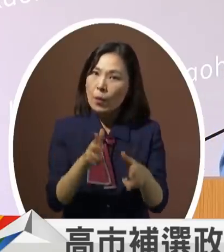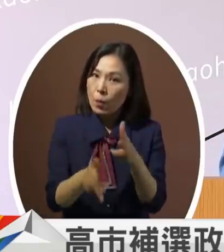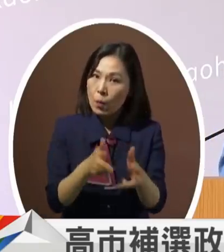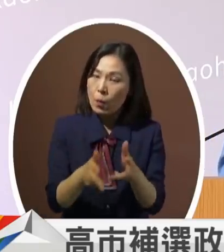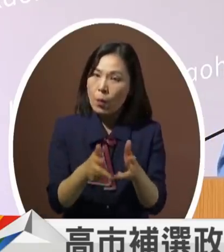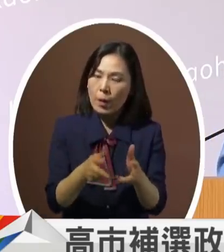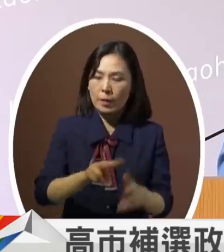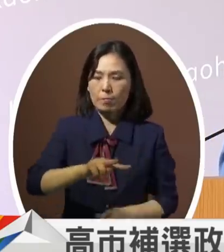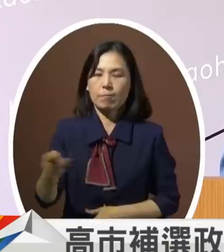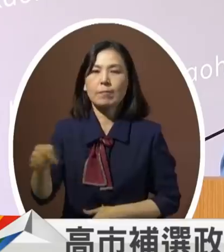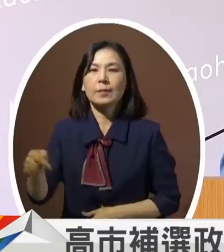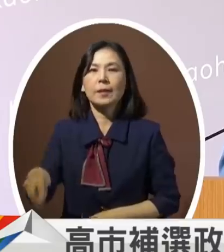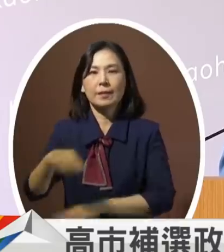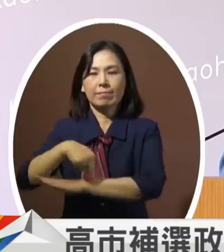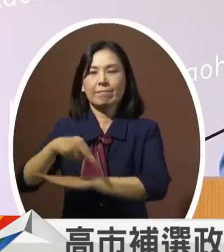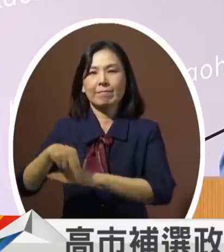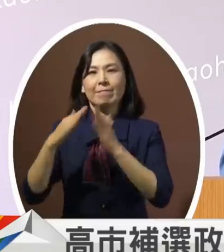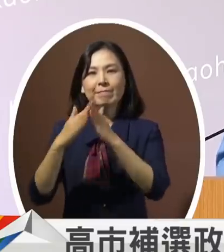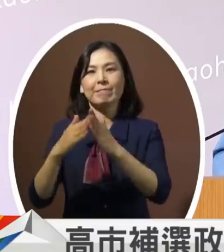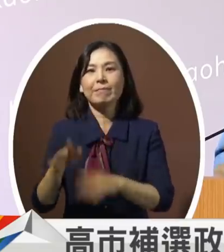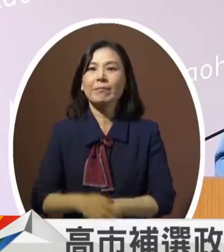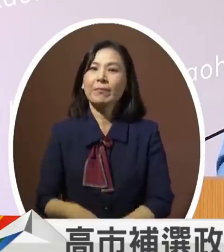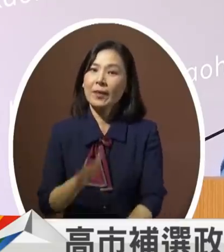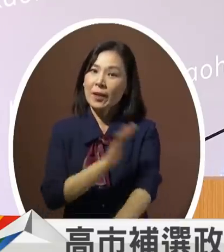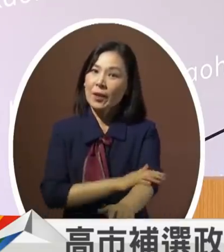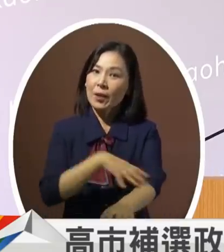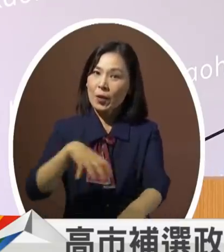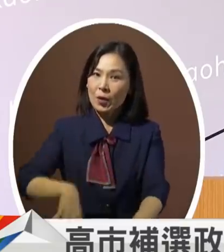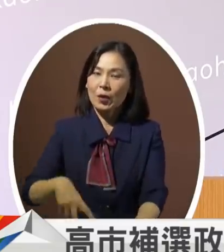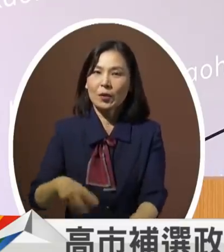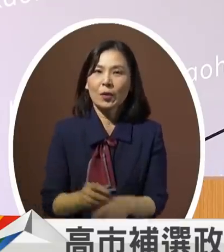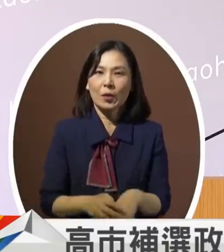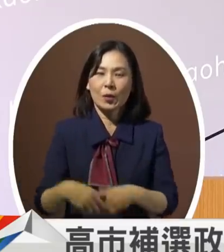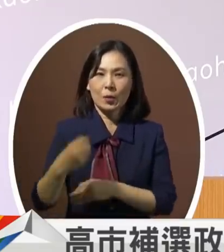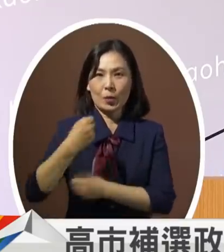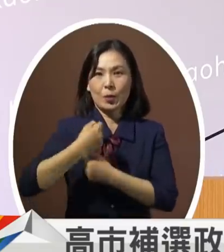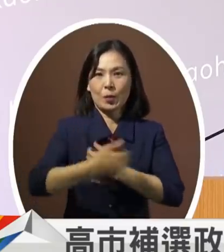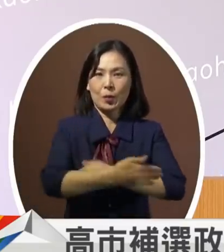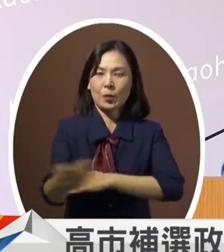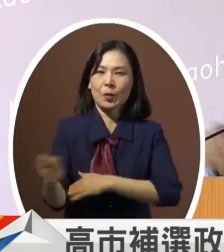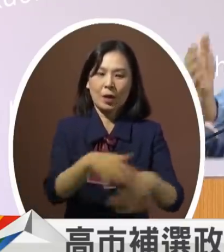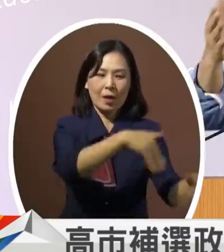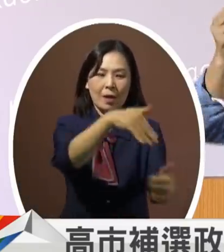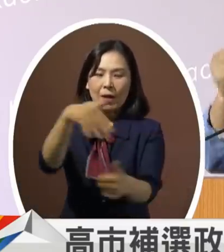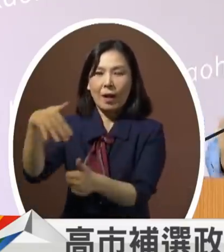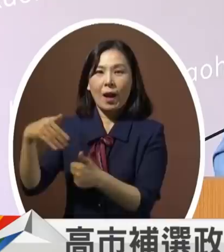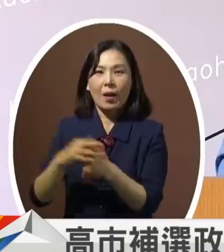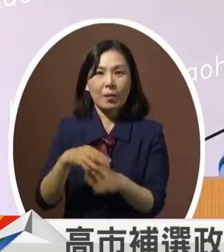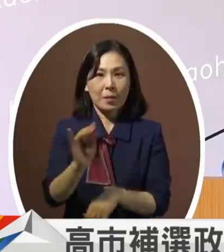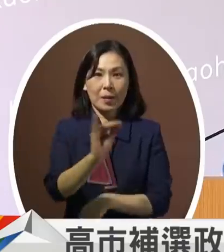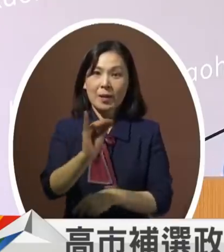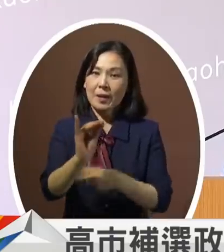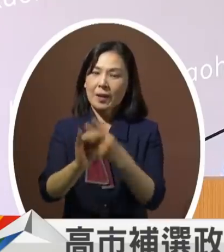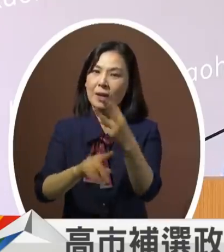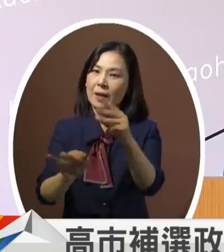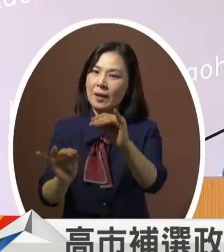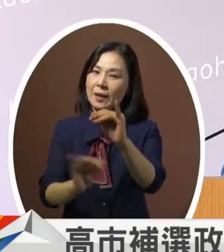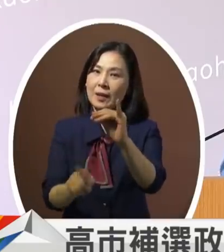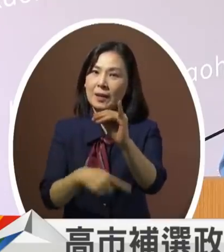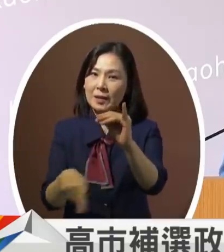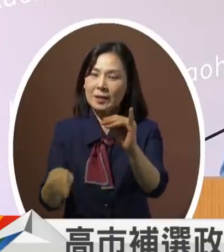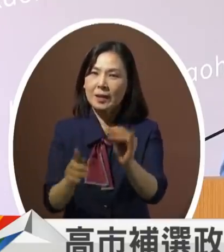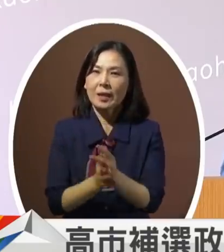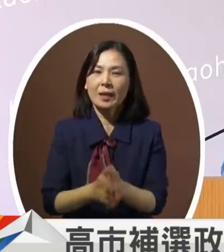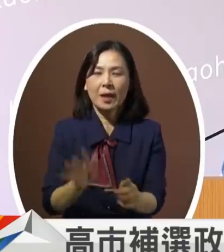够转型为高雄的设计制度以左翼眷村招募了一千位设计师工业设计师建筑师行销网络行销